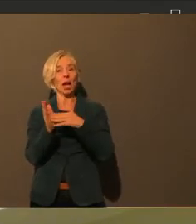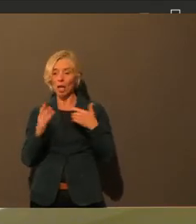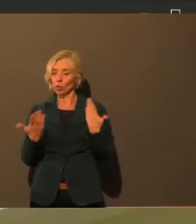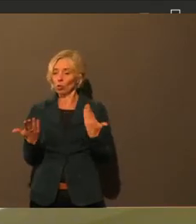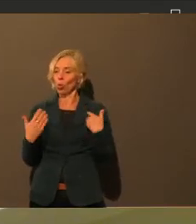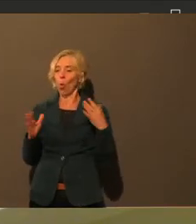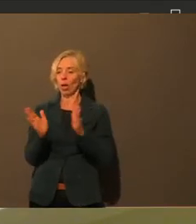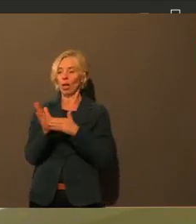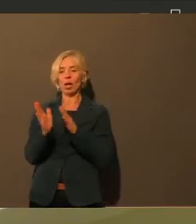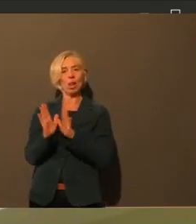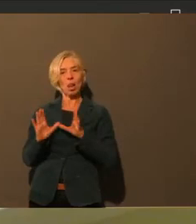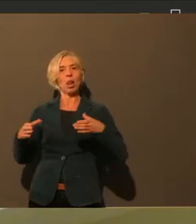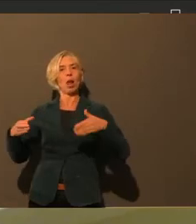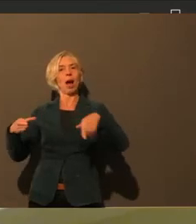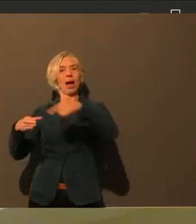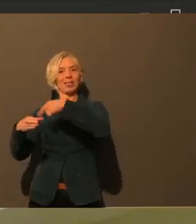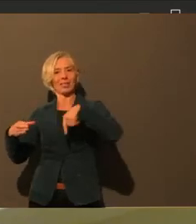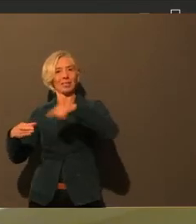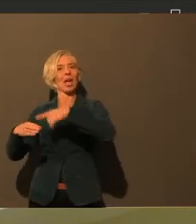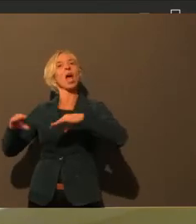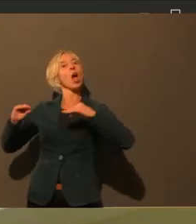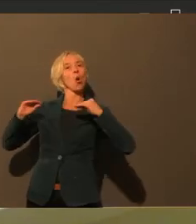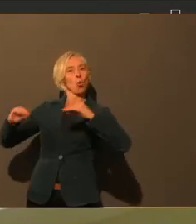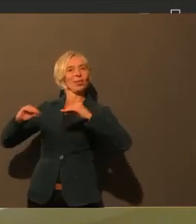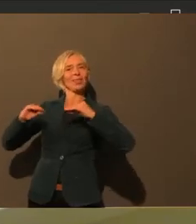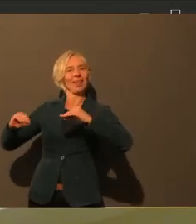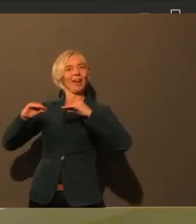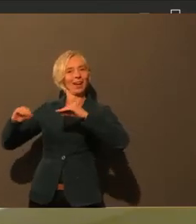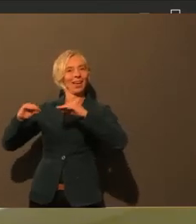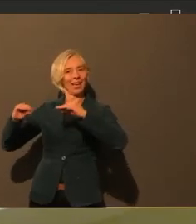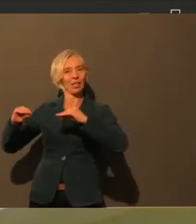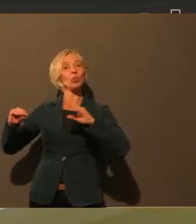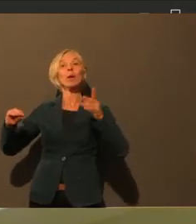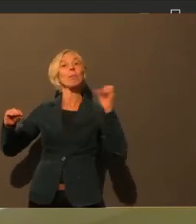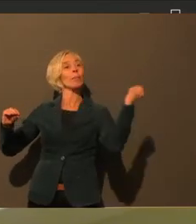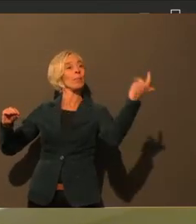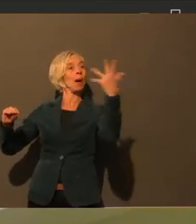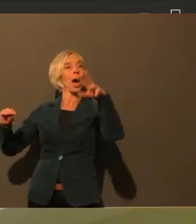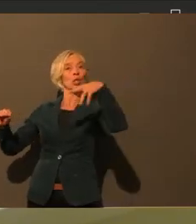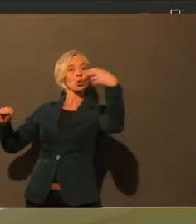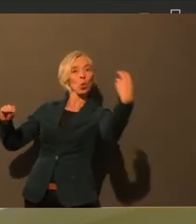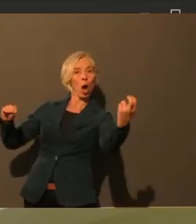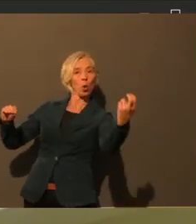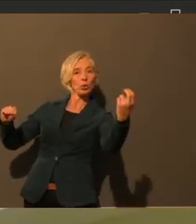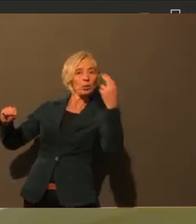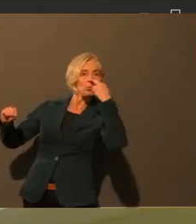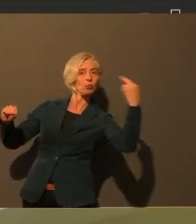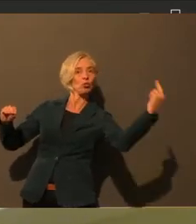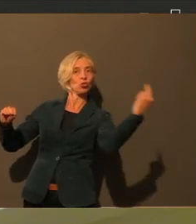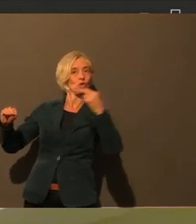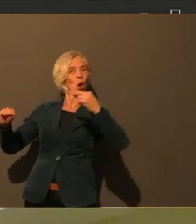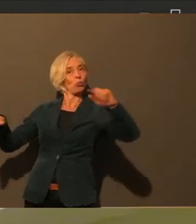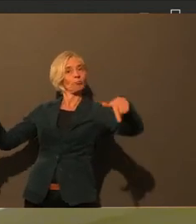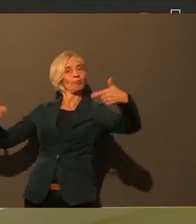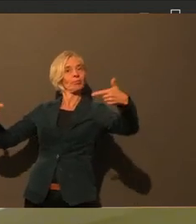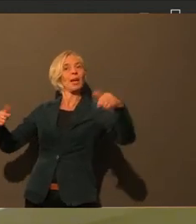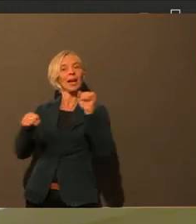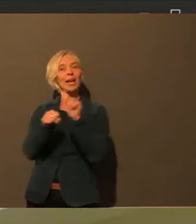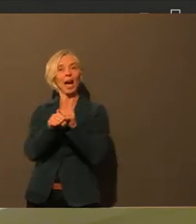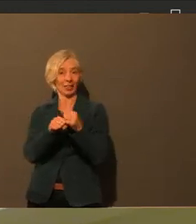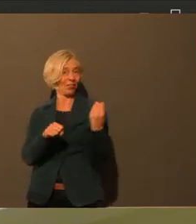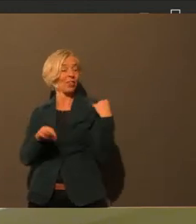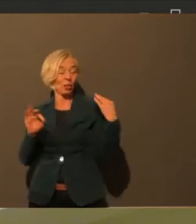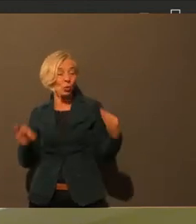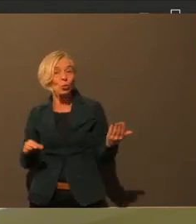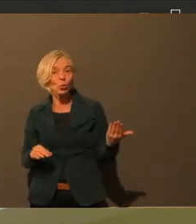vor Ort sein kann, dass man dann eben per Video zugeschalten ist. Aber dazu gehört eben auch die Infrastruktur vor Ort. Und das ist jetzt, glaube ich, ganz